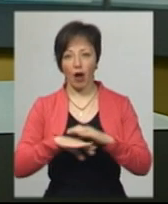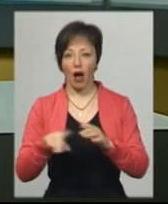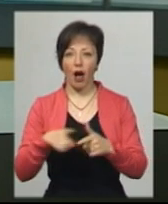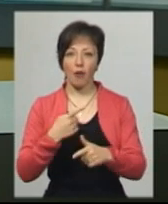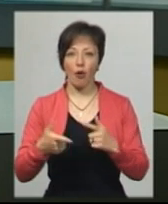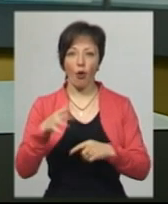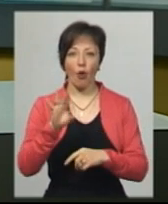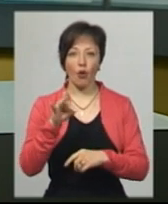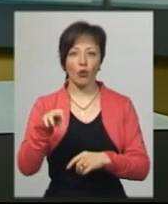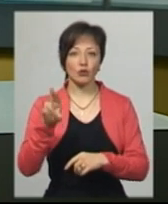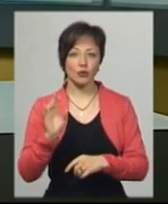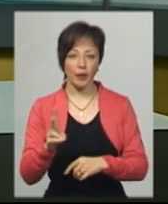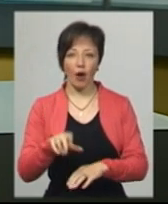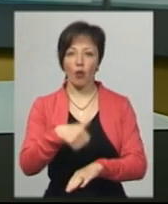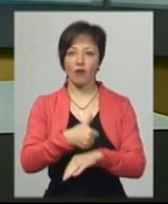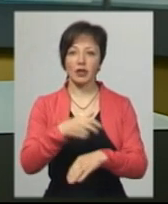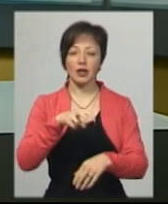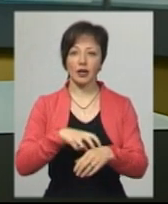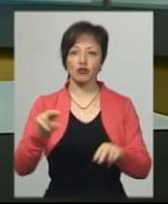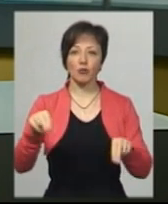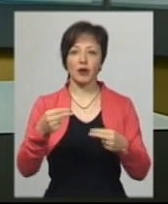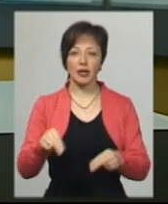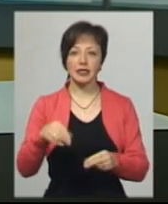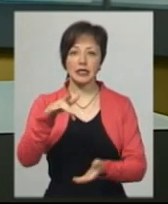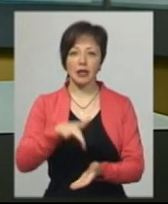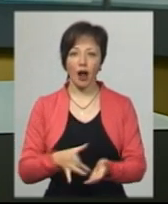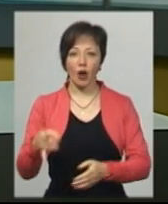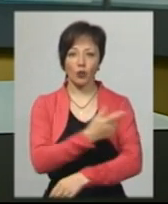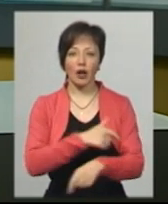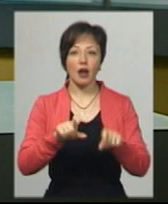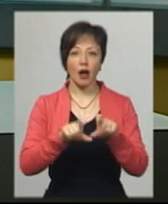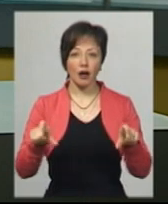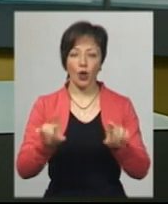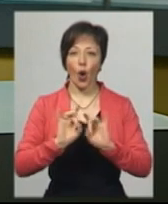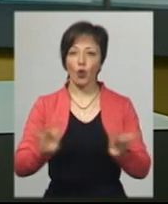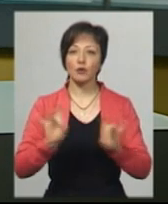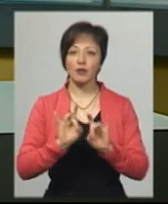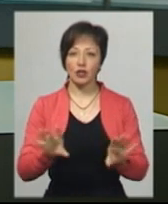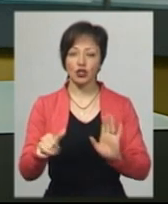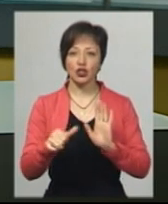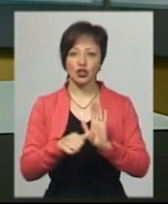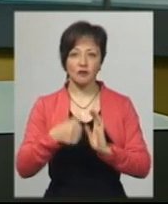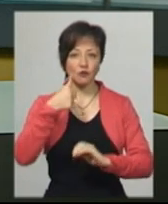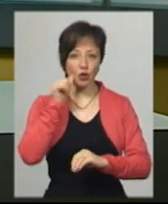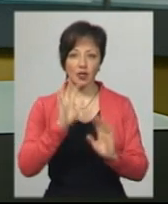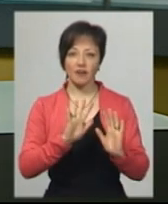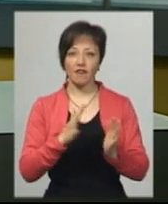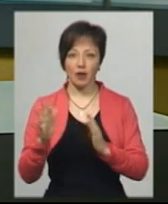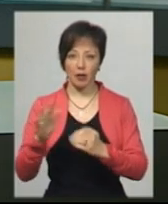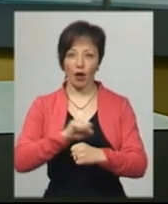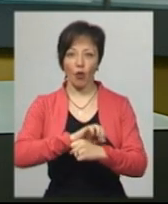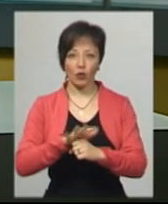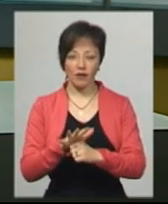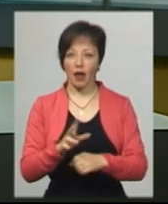або Городоцьку лікарні. Головний лікар Чемеровецької ЦРЛ Іван Лаврентів розповідає, 6 вчорашніх випадків на ковід